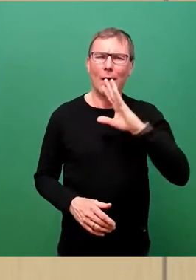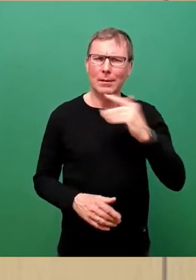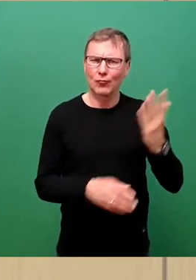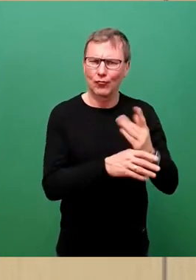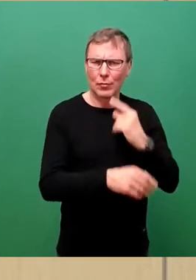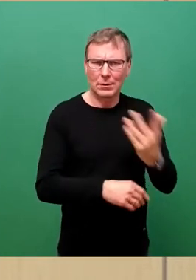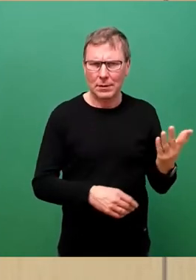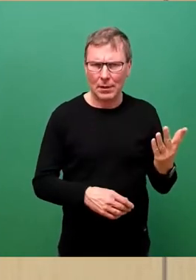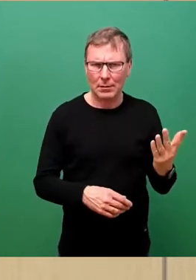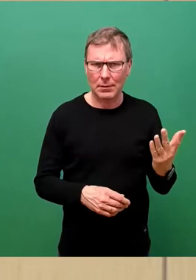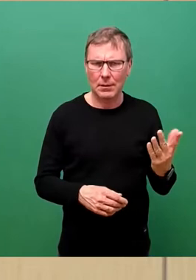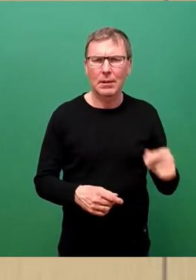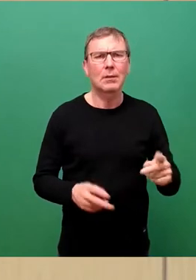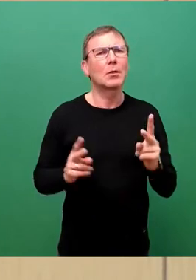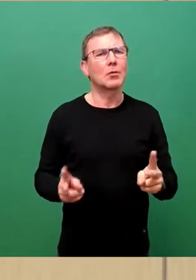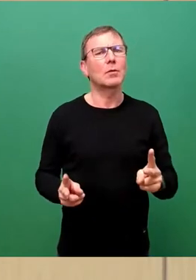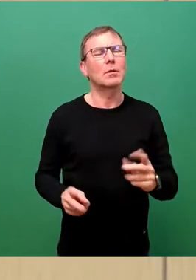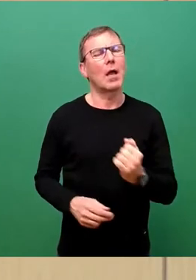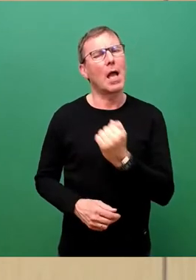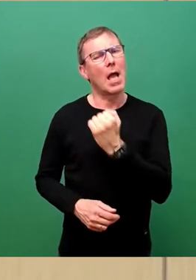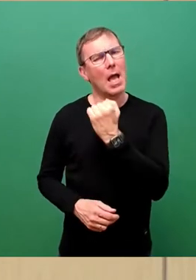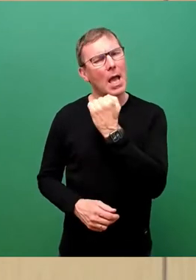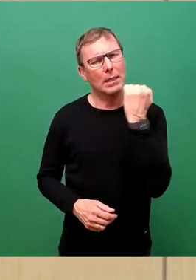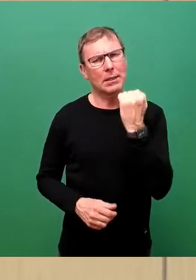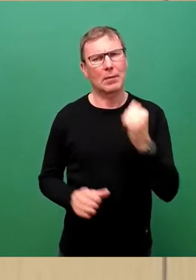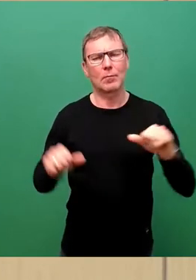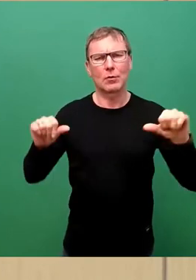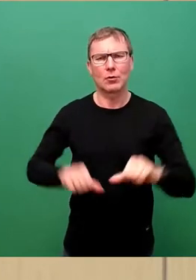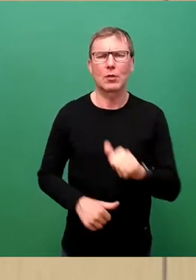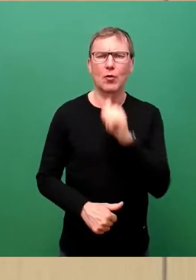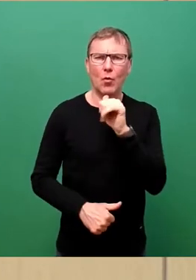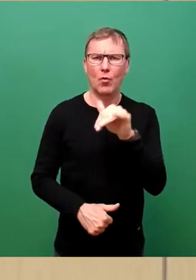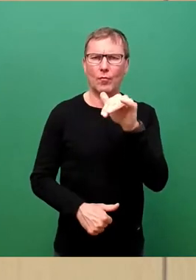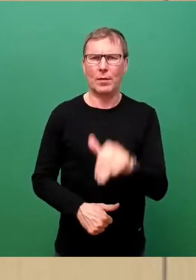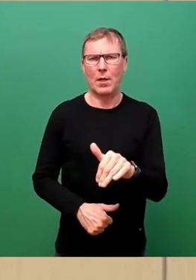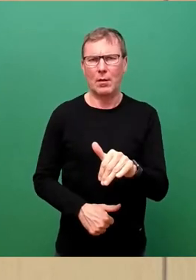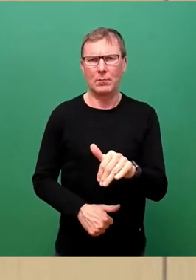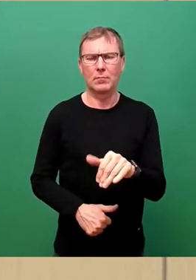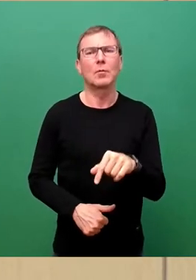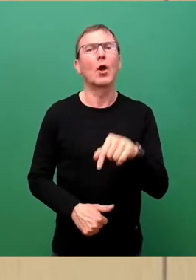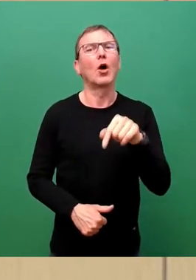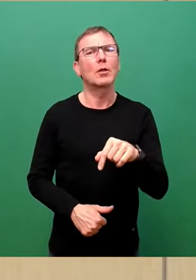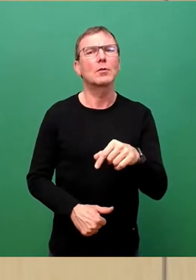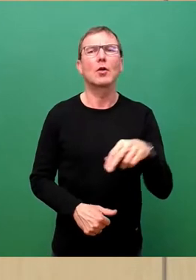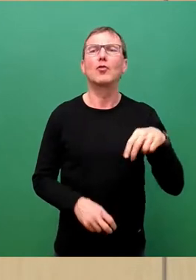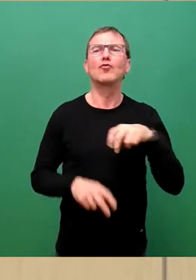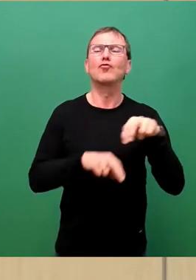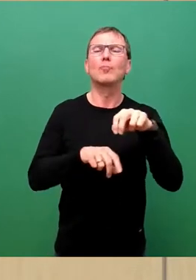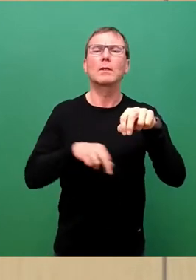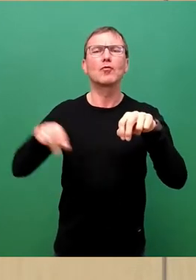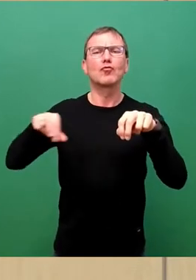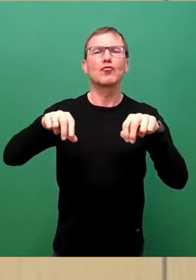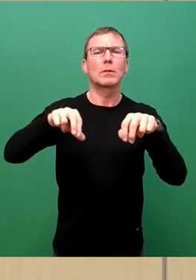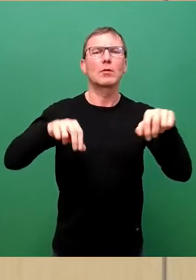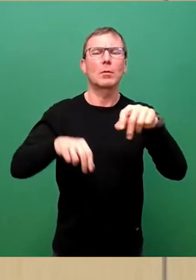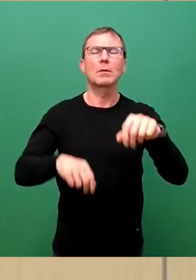hat sie das Image dieser Stadt extrem verschlechtert. Danach finden jetzt Spaziergänge hier statt, die erneut rechtsextreme